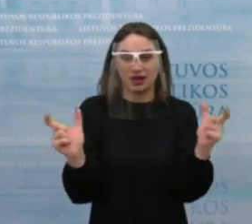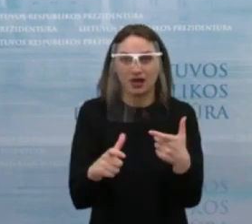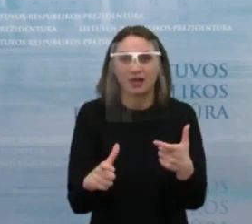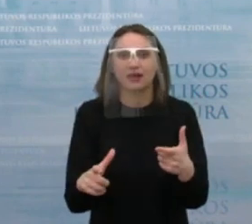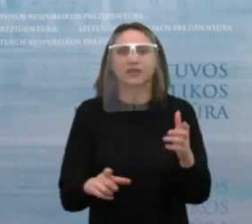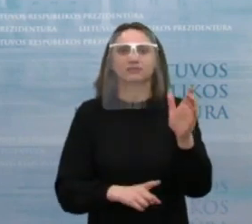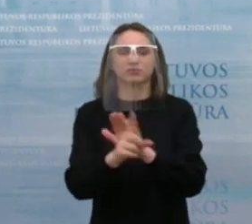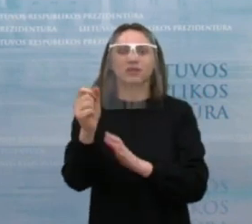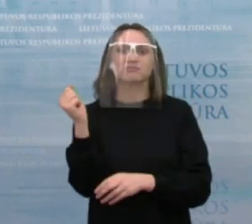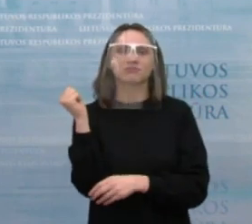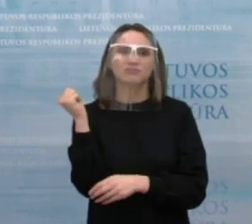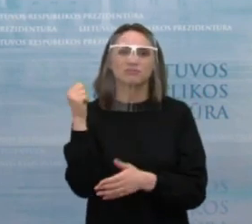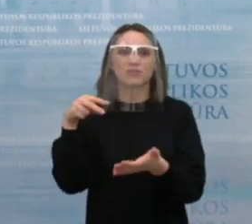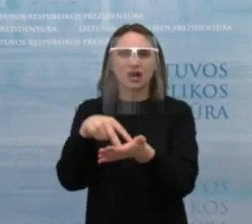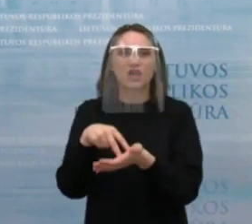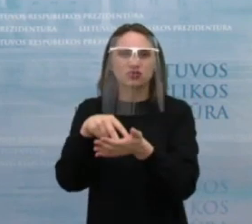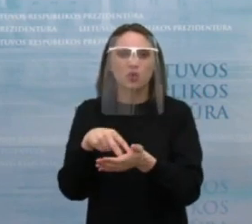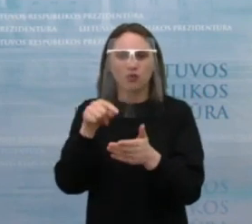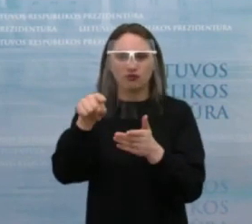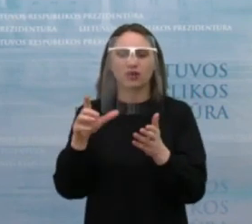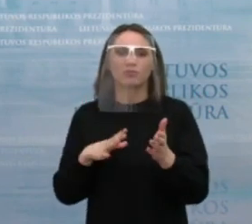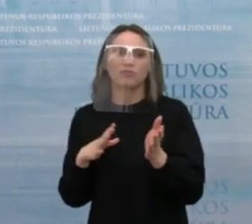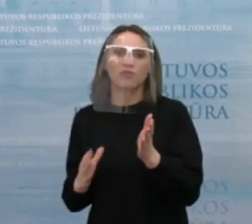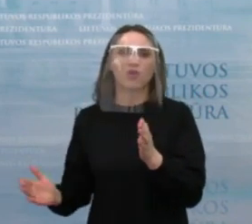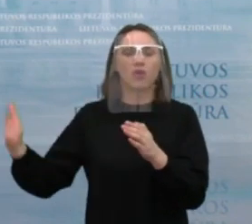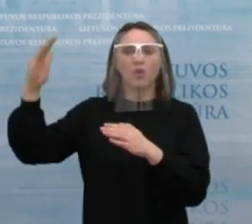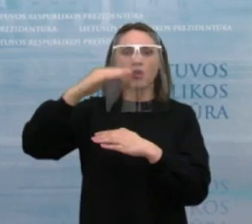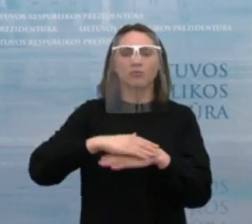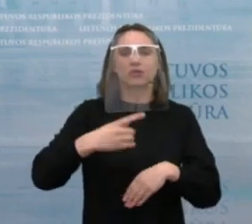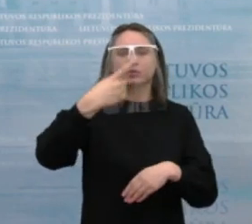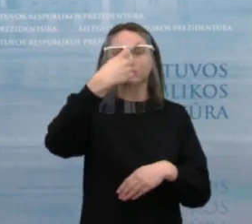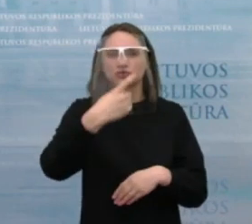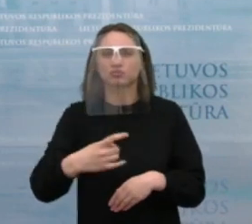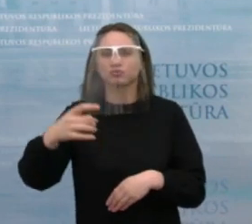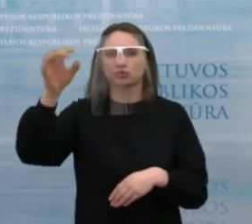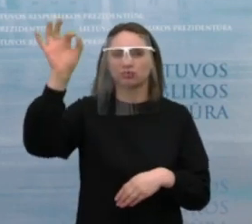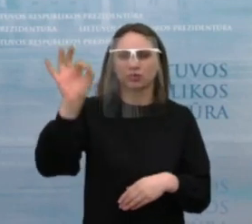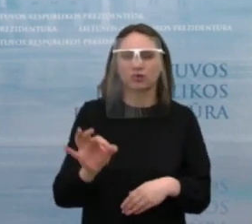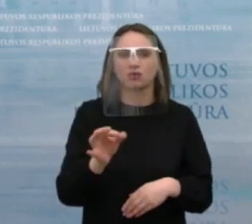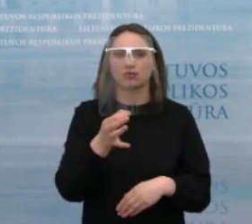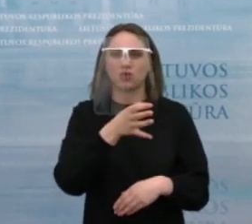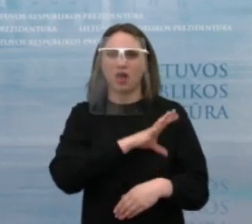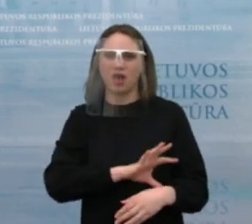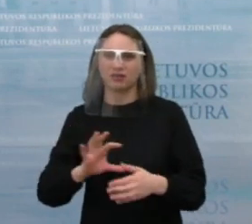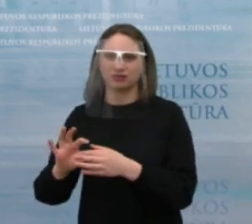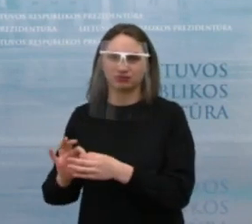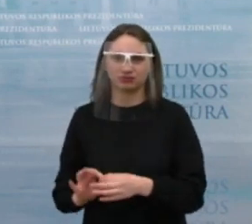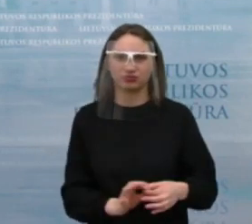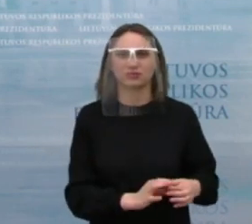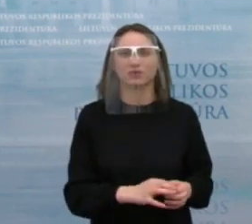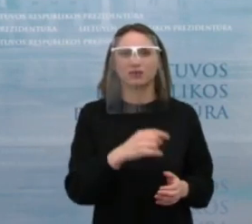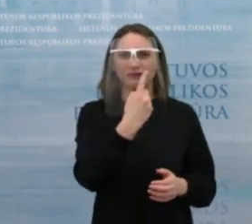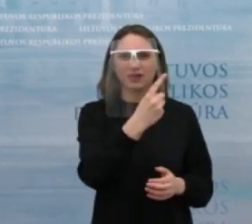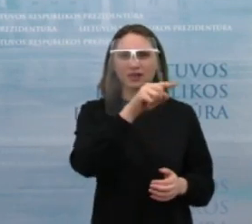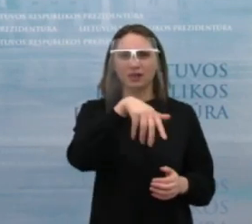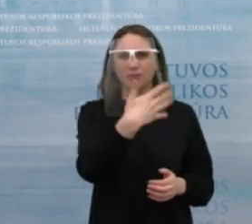prastovų mechanizmą, kuris buvo kompensuojamas 100 procentų darbo užmokesčio iki 1,5